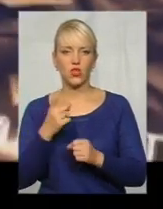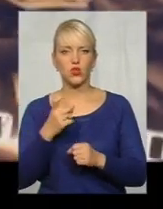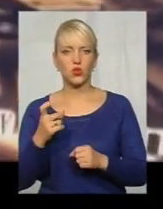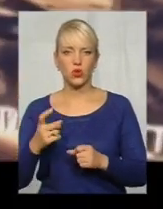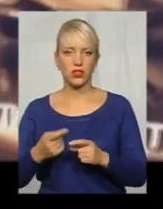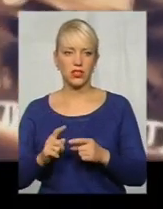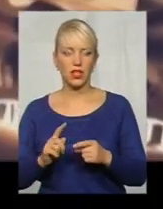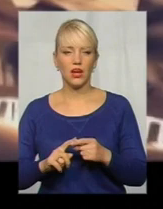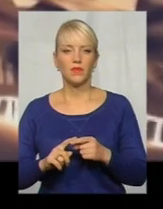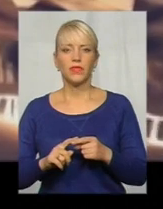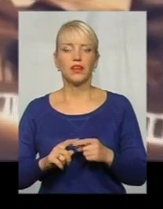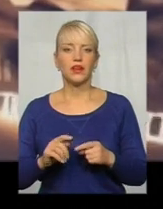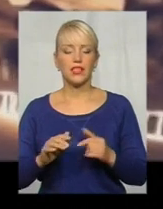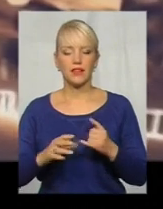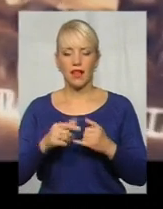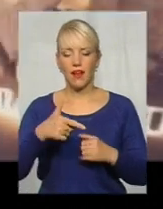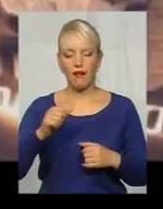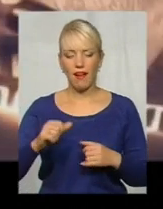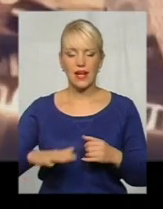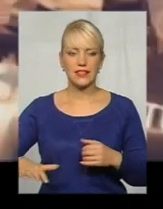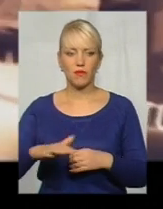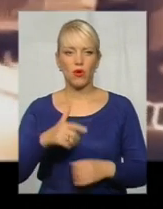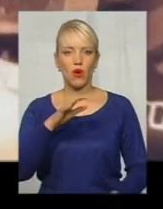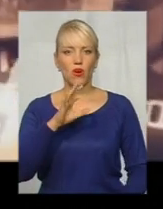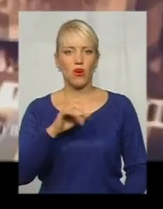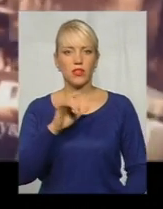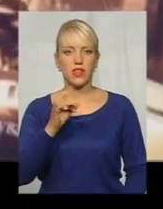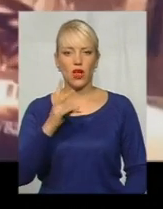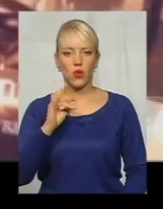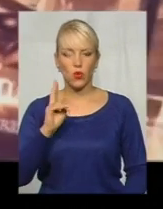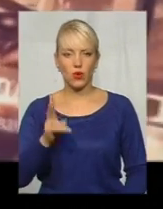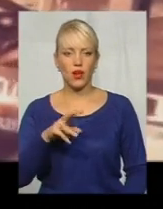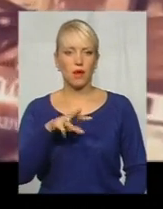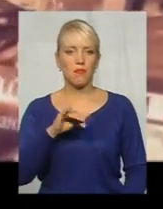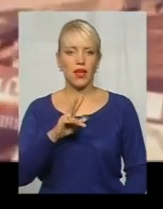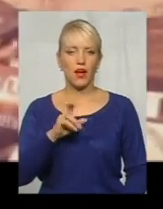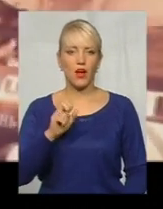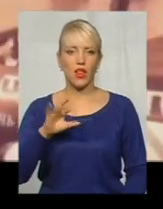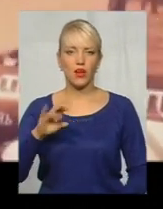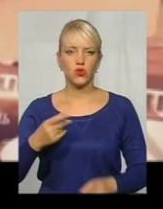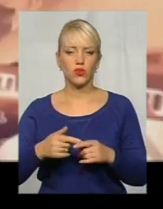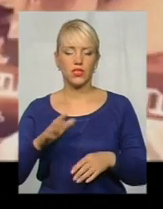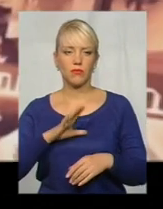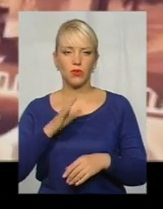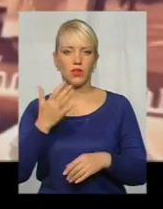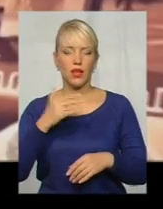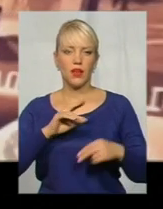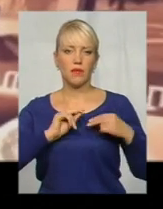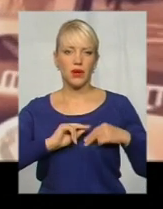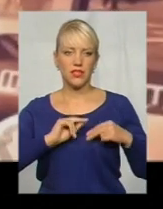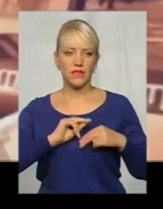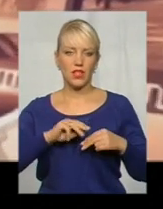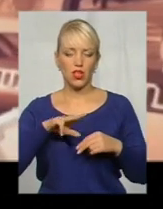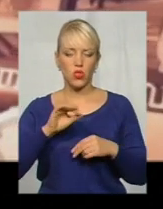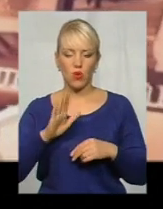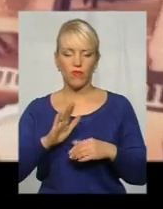Мизернюк і Миколайчук, котрі не лише не мали техніки для обробки землі, але й були працівниками НАТО житниця Поділля, де